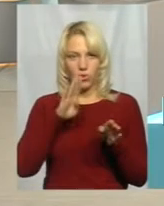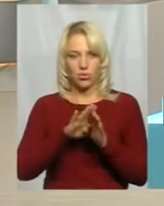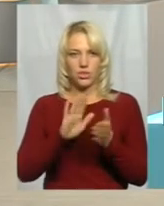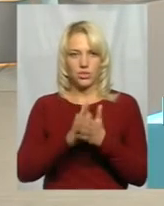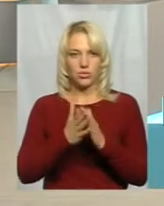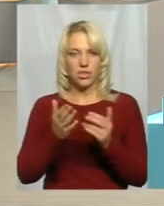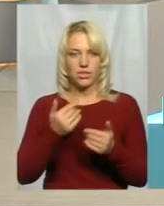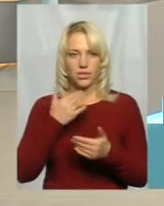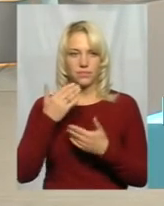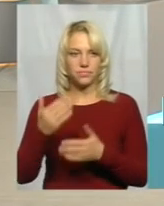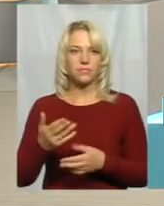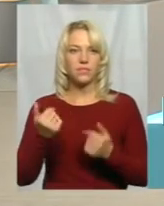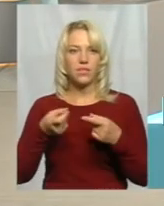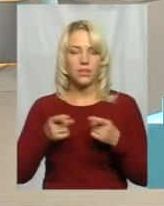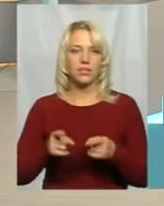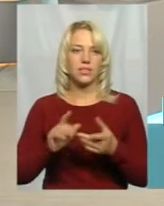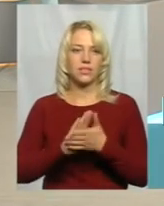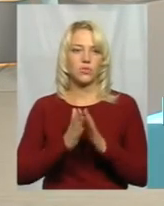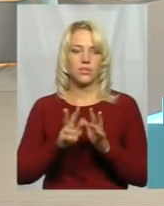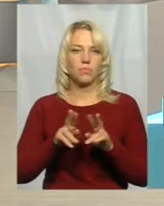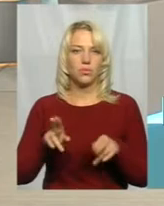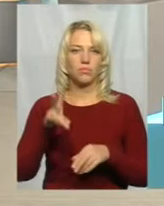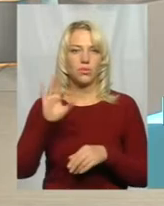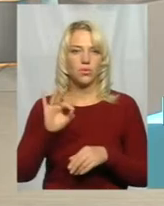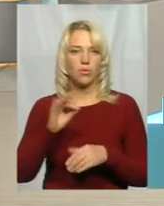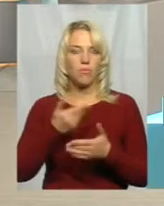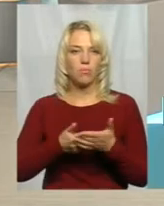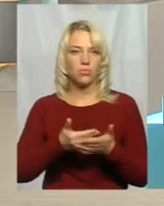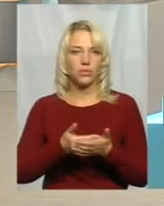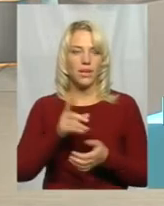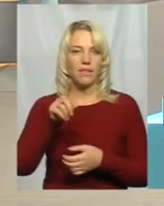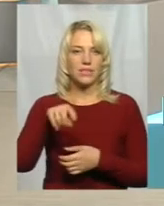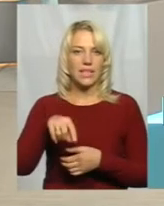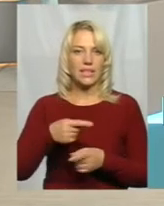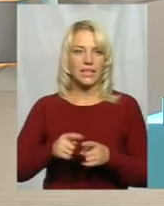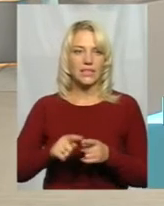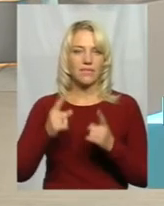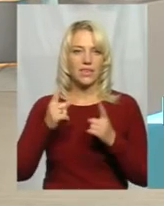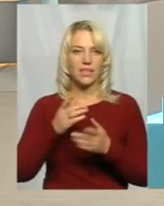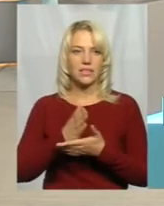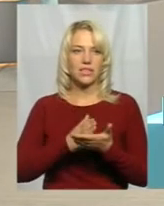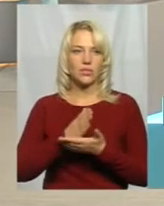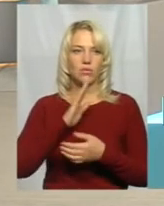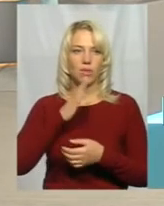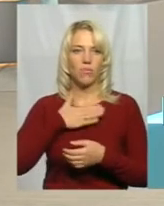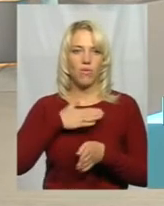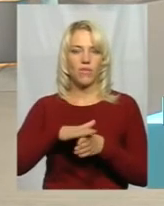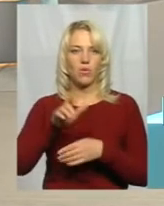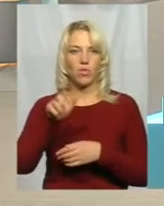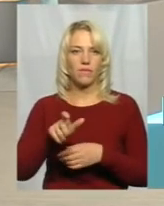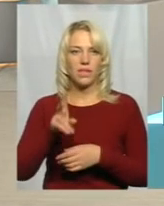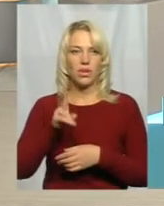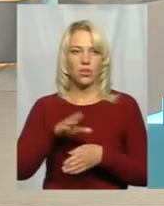казали? Ну, дійсно, ситуація подібна, але, мабуть, все-таки, це велика заслуга мого виконавця, який